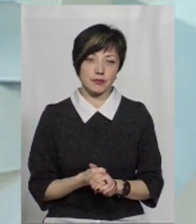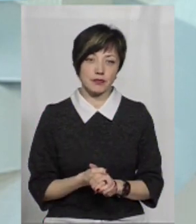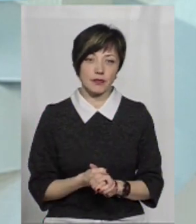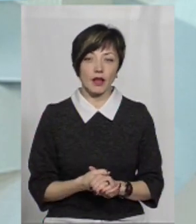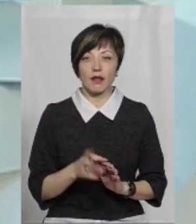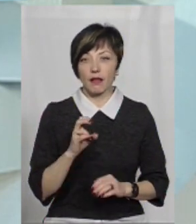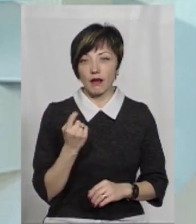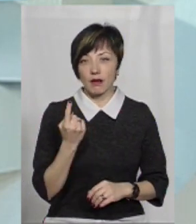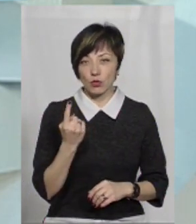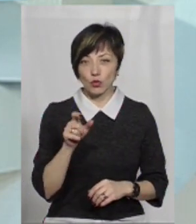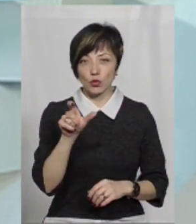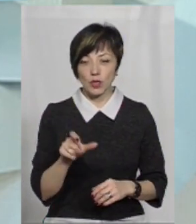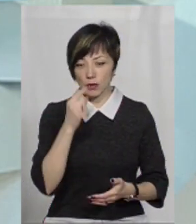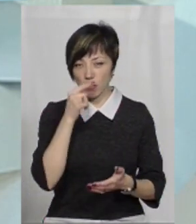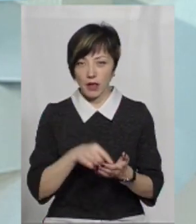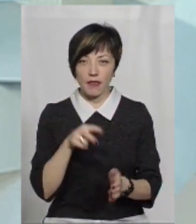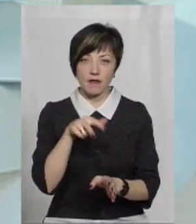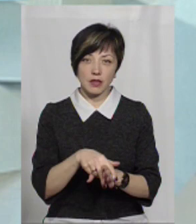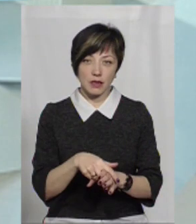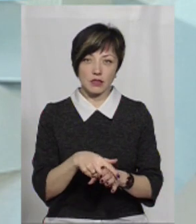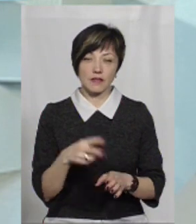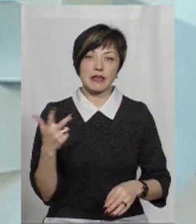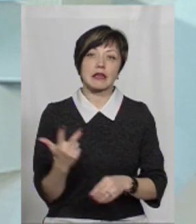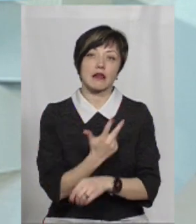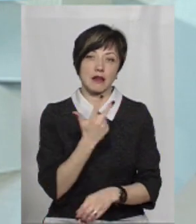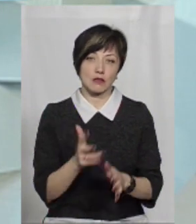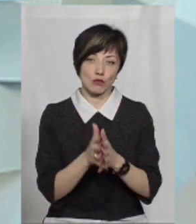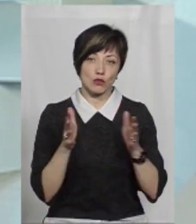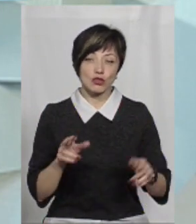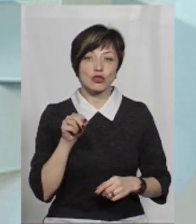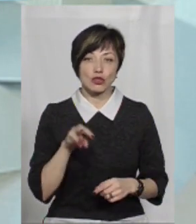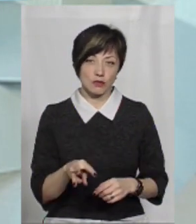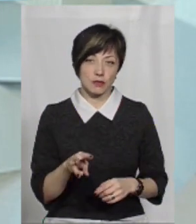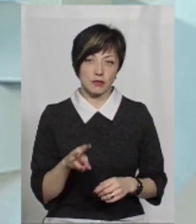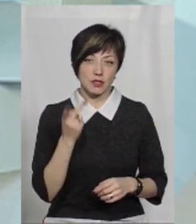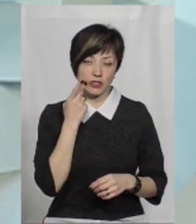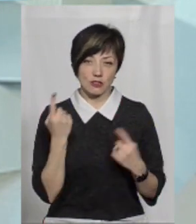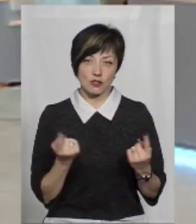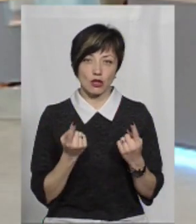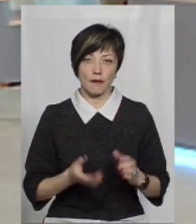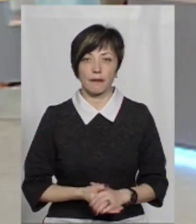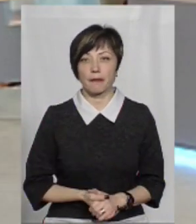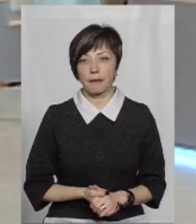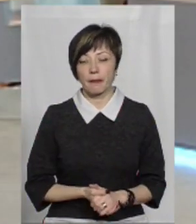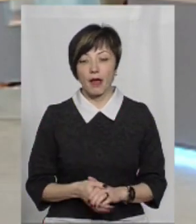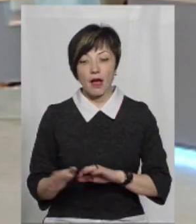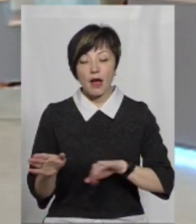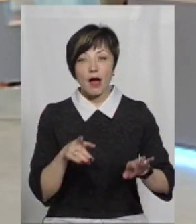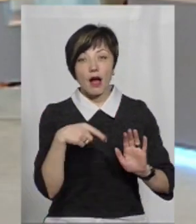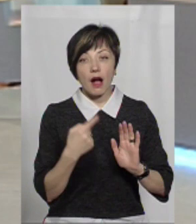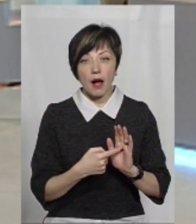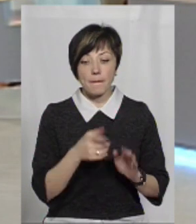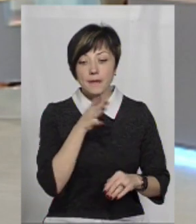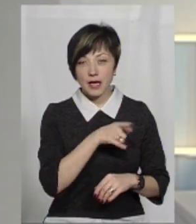десь на одну людину подекуди приходилось навантаження в три рази більше, ніж зазвичай. А на цей період